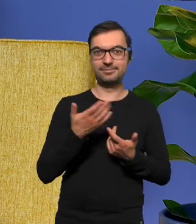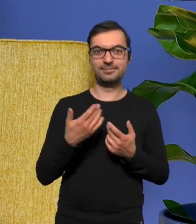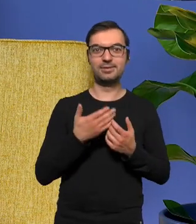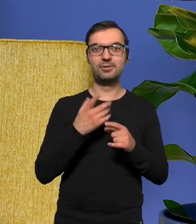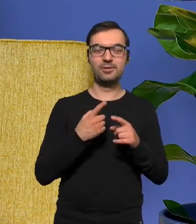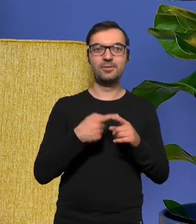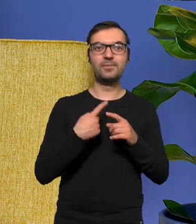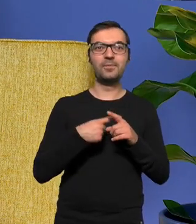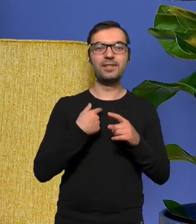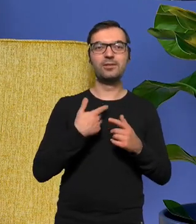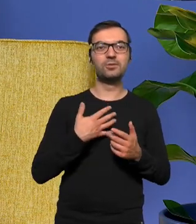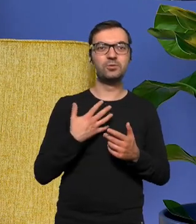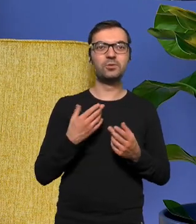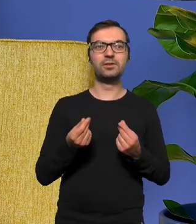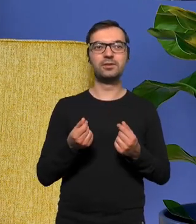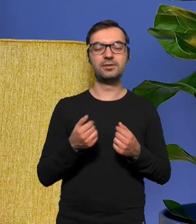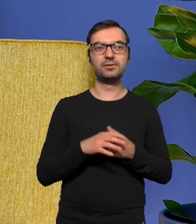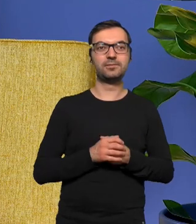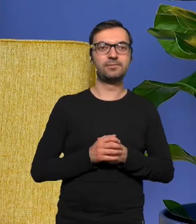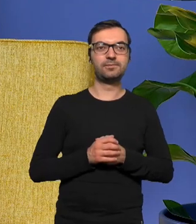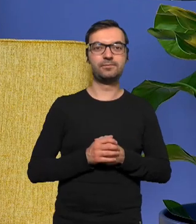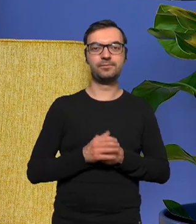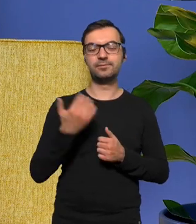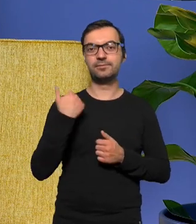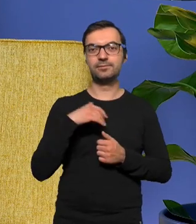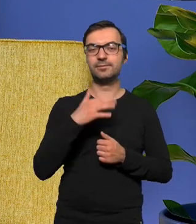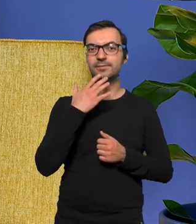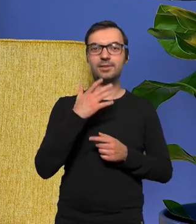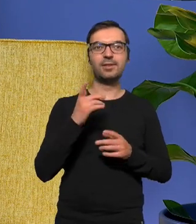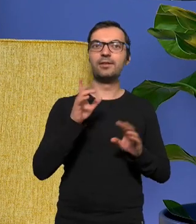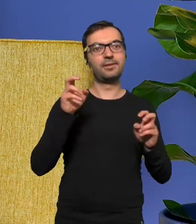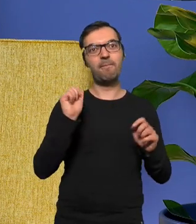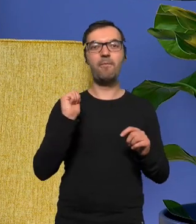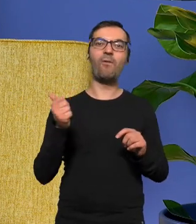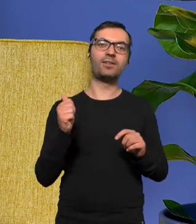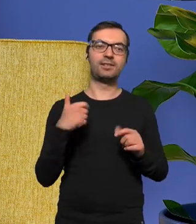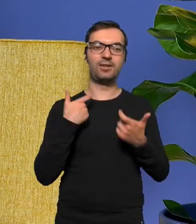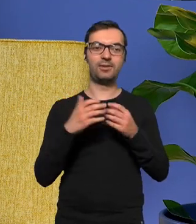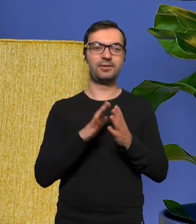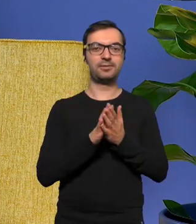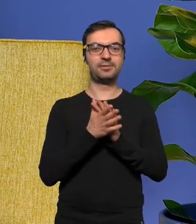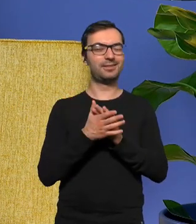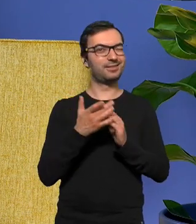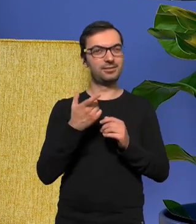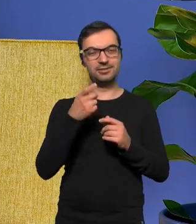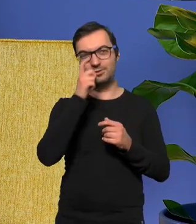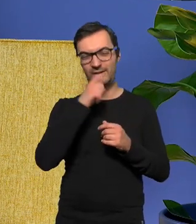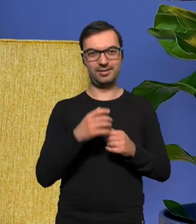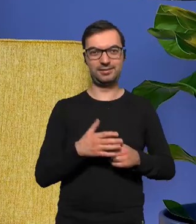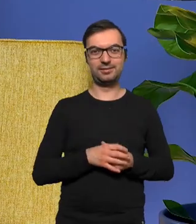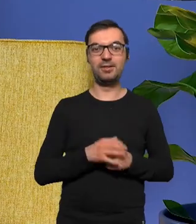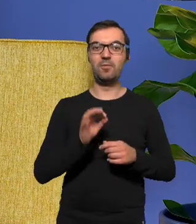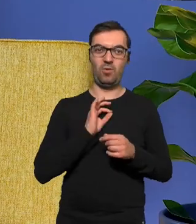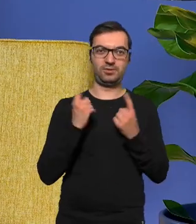zaczęło się takie dążenie do nie chcę tego mówić do profesjonalizmu co nie jest do końca dobrą rzeczą